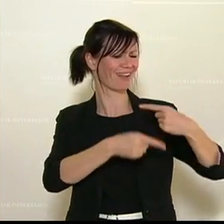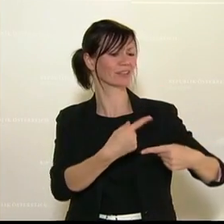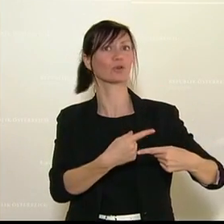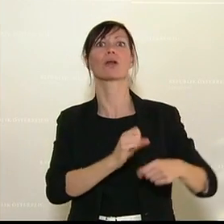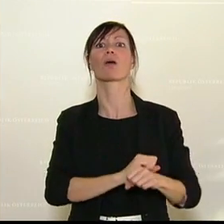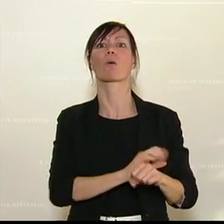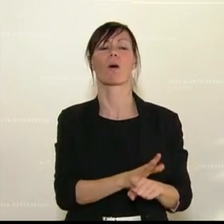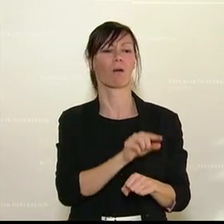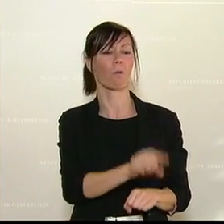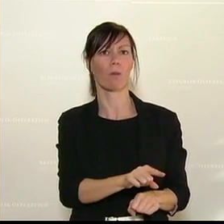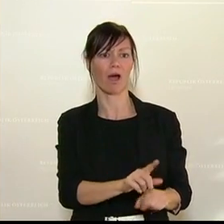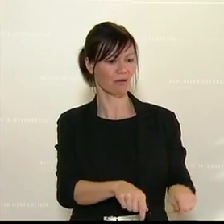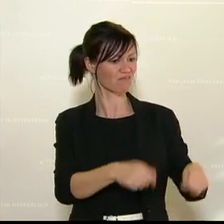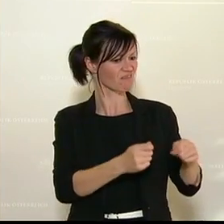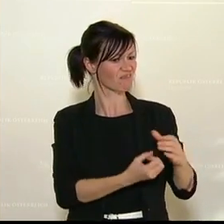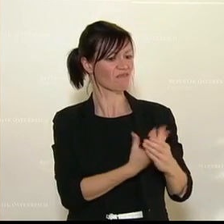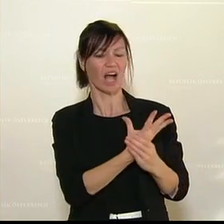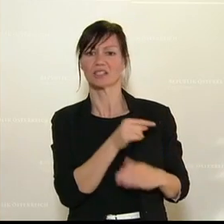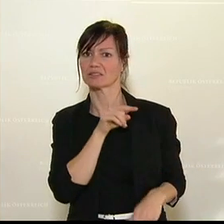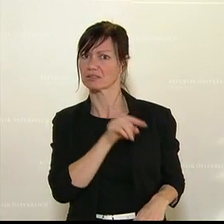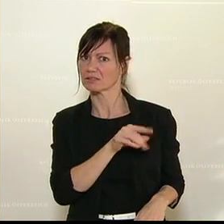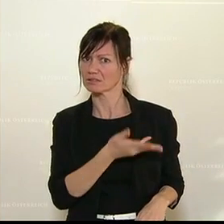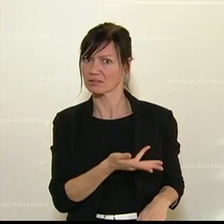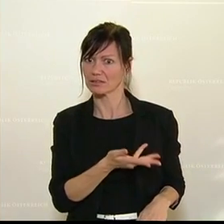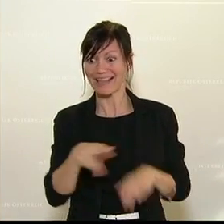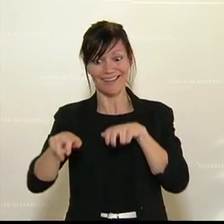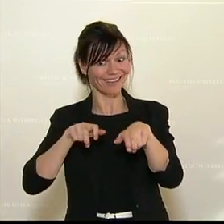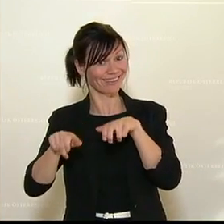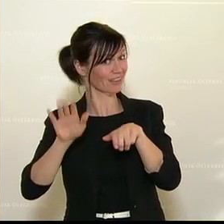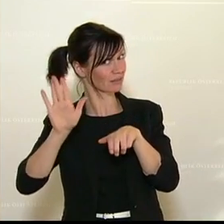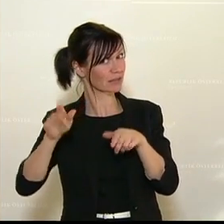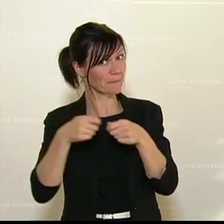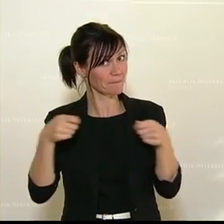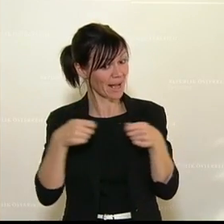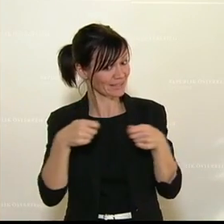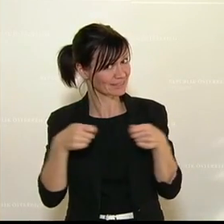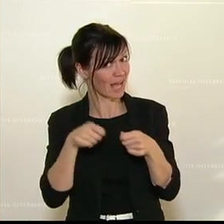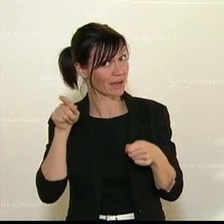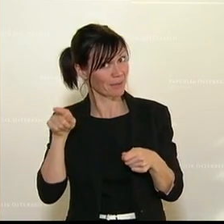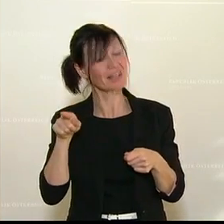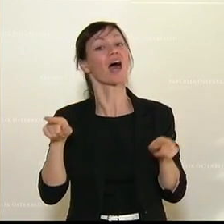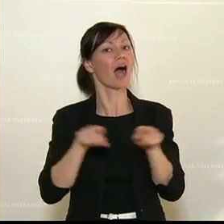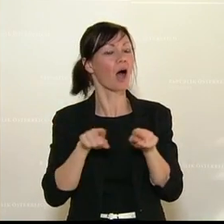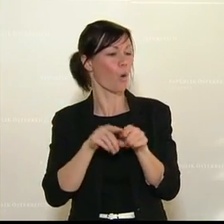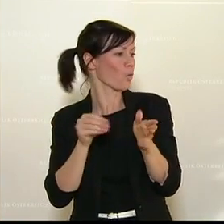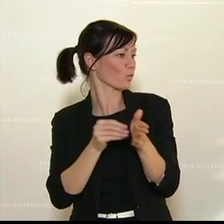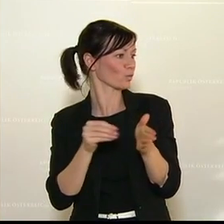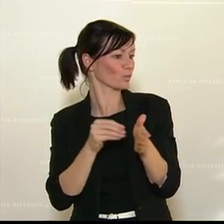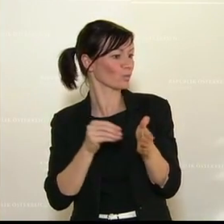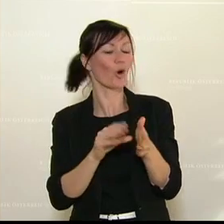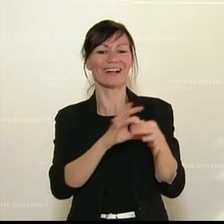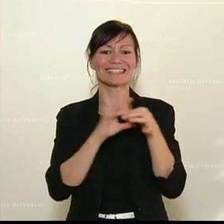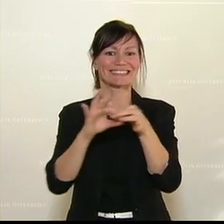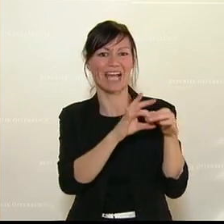gewachsen. Und die Regierung hat dann auch noch mit ihren Maßnahmen einen Keil in unsere